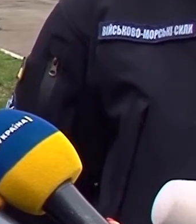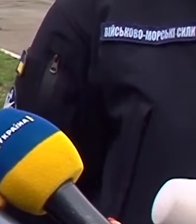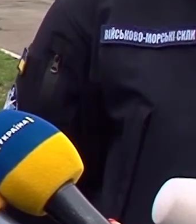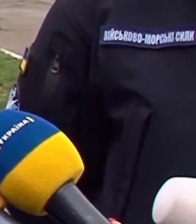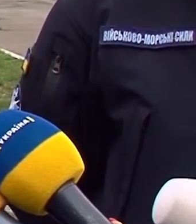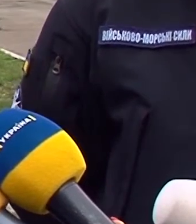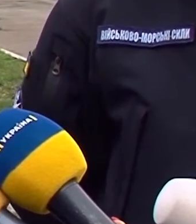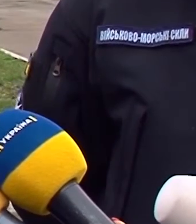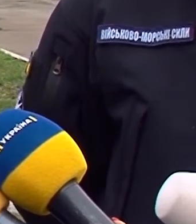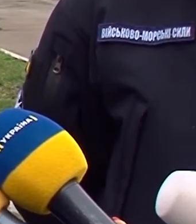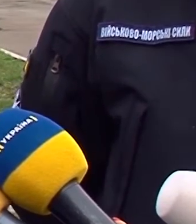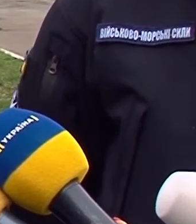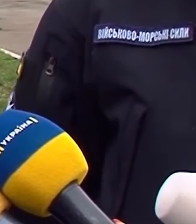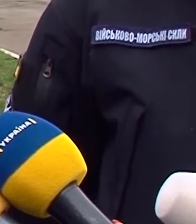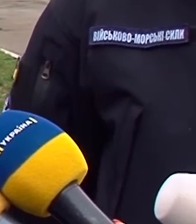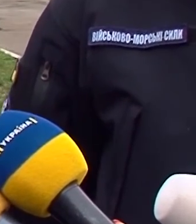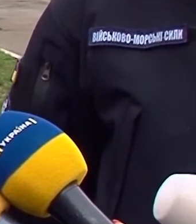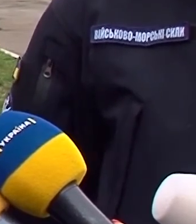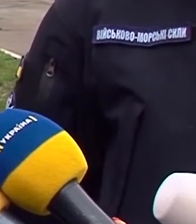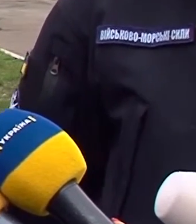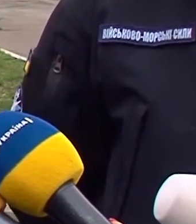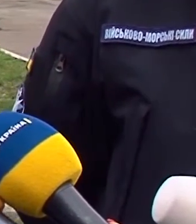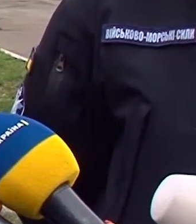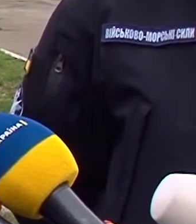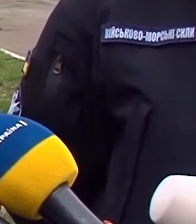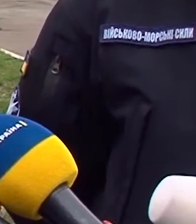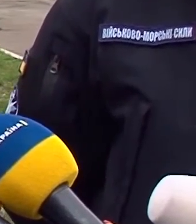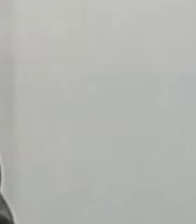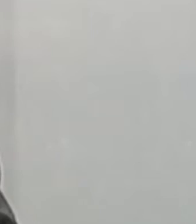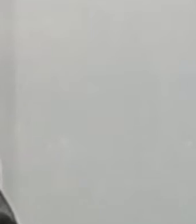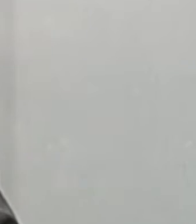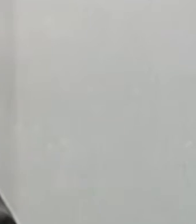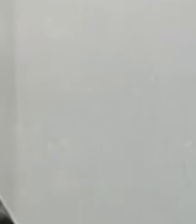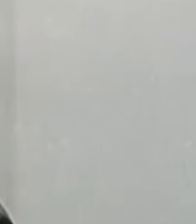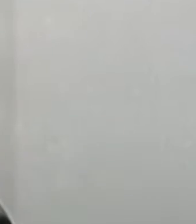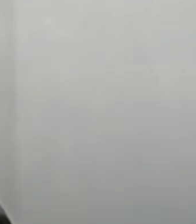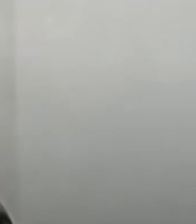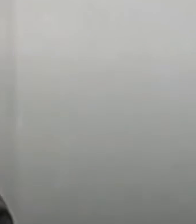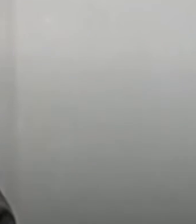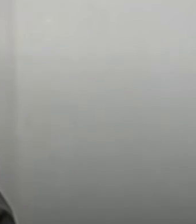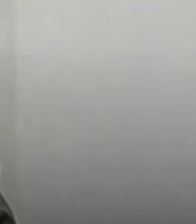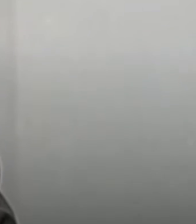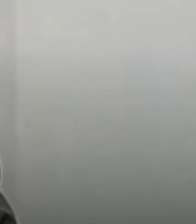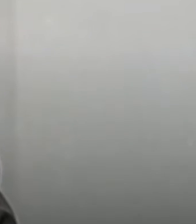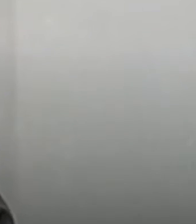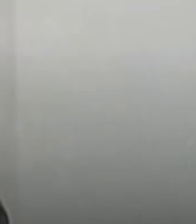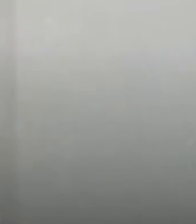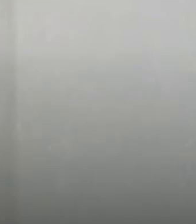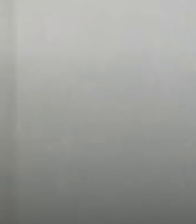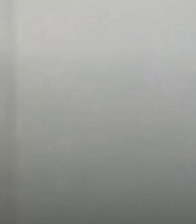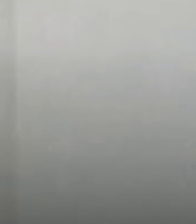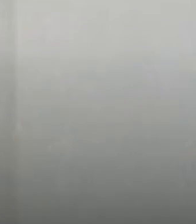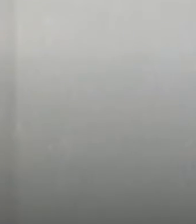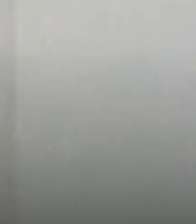військовими. Тому зараз коментувати, не маючи як такого, як фактури, я не можу. Володися мій перший заступник, він вже зубився з потерпілою,